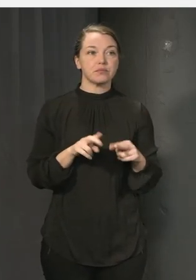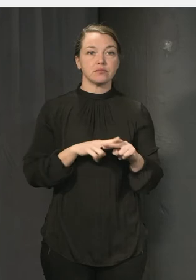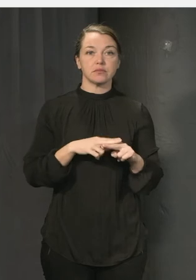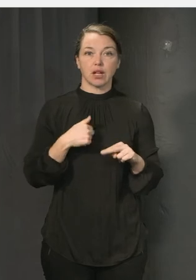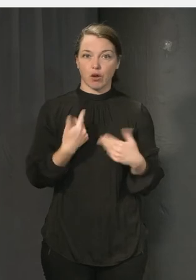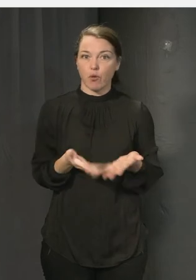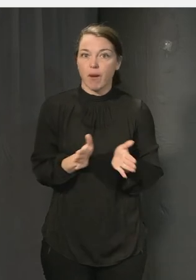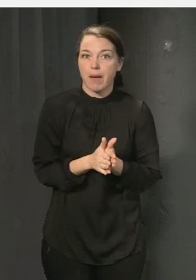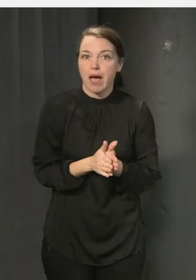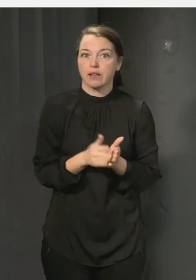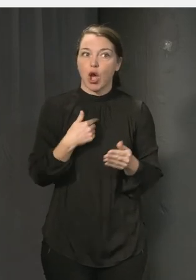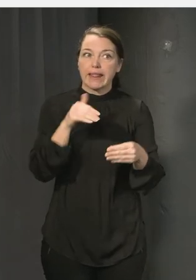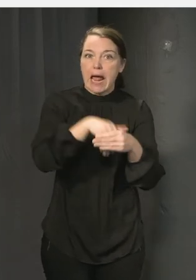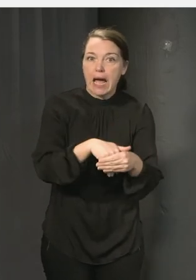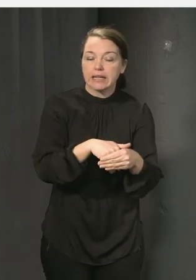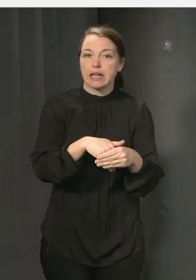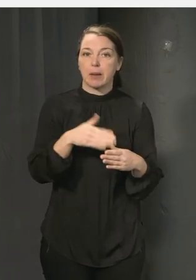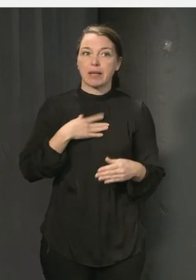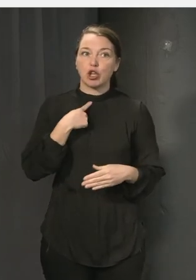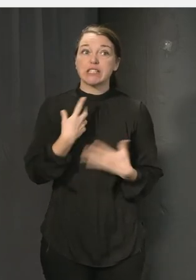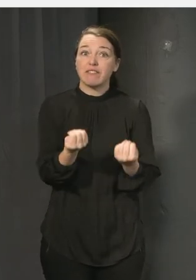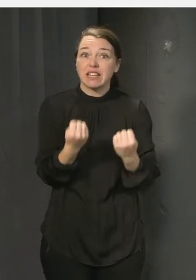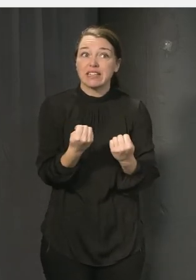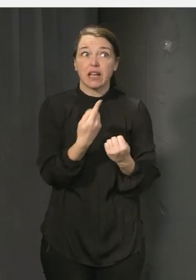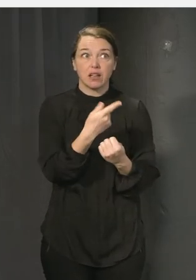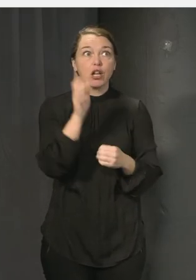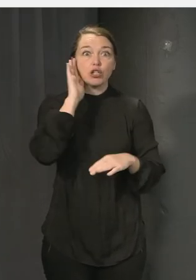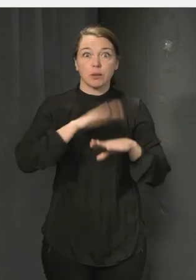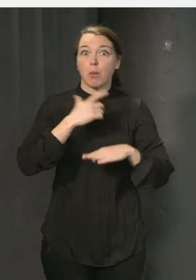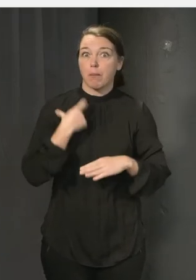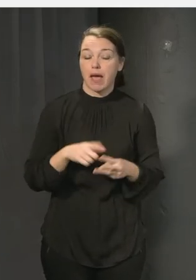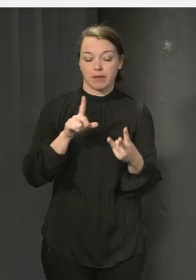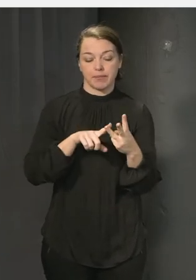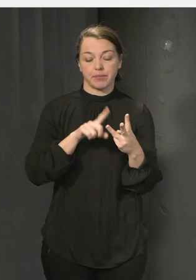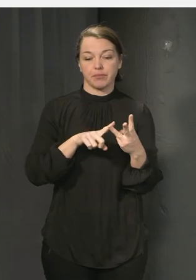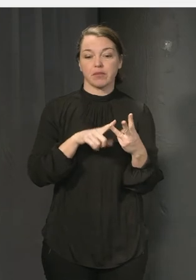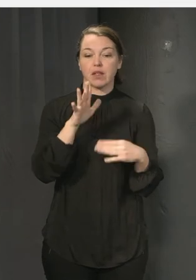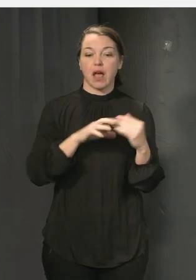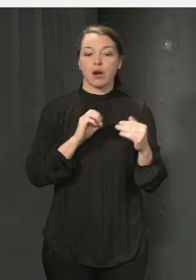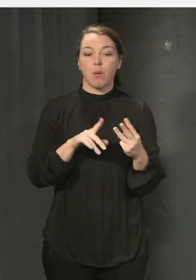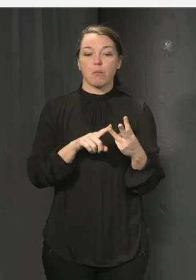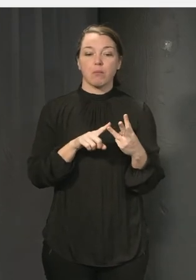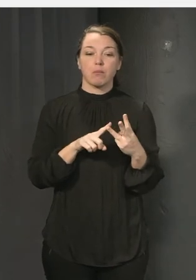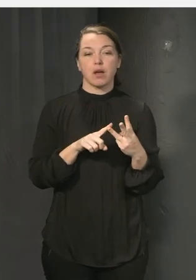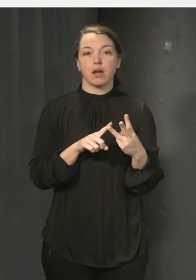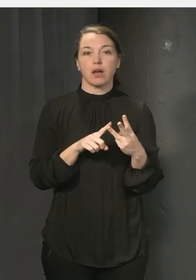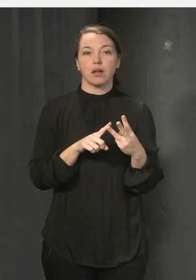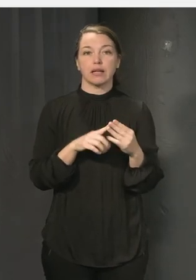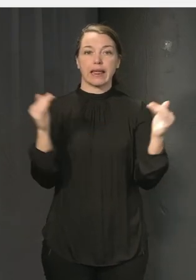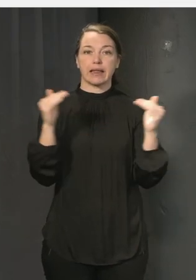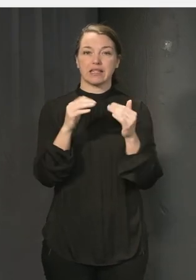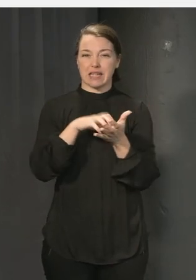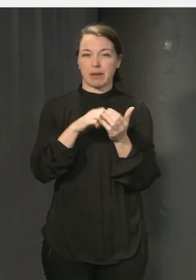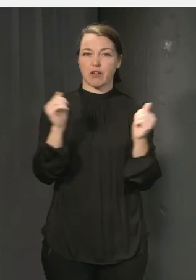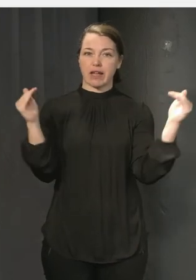delaktig och att min röst är viktig och jag räknas vi vet att det handlar om att så jämlika samhällen som